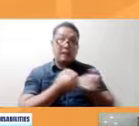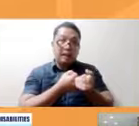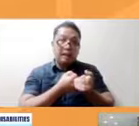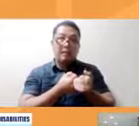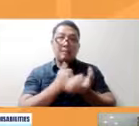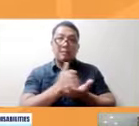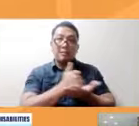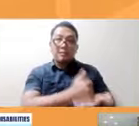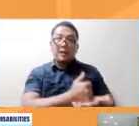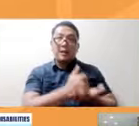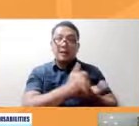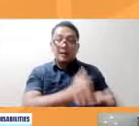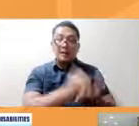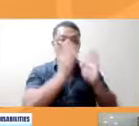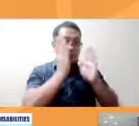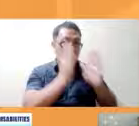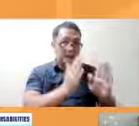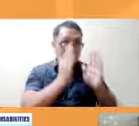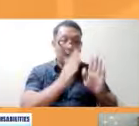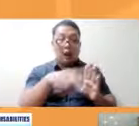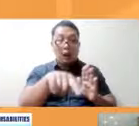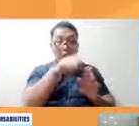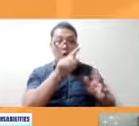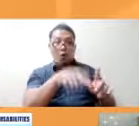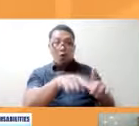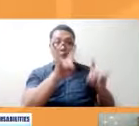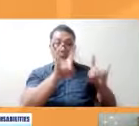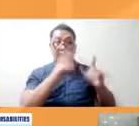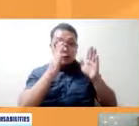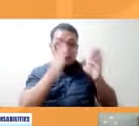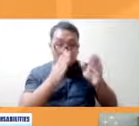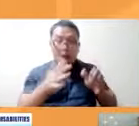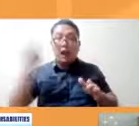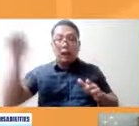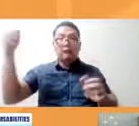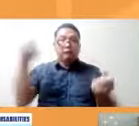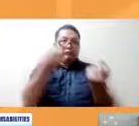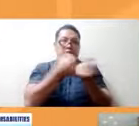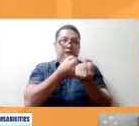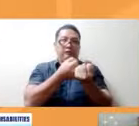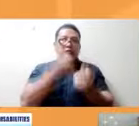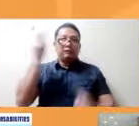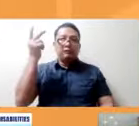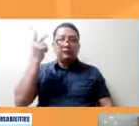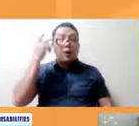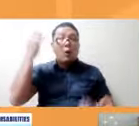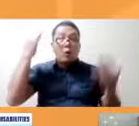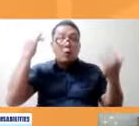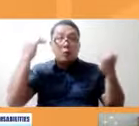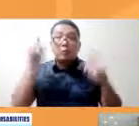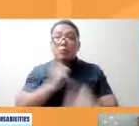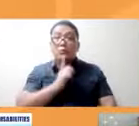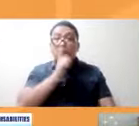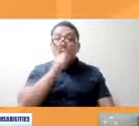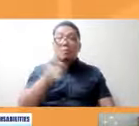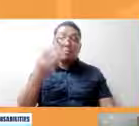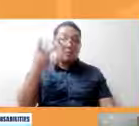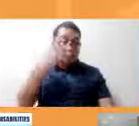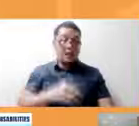focus ng media kaya sana totoo pero mas maganda kang totoo